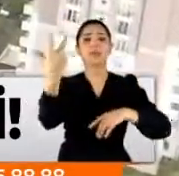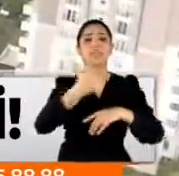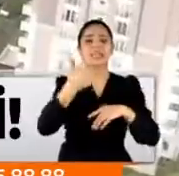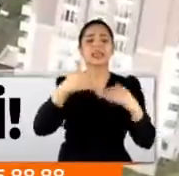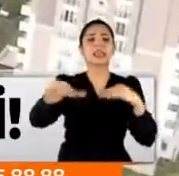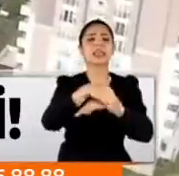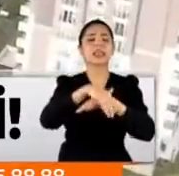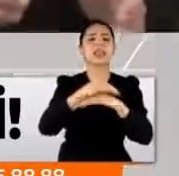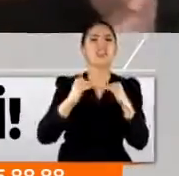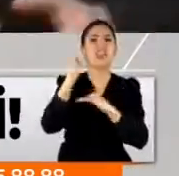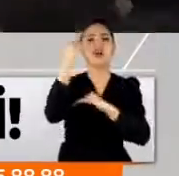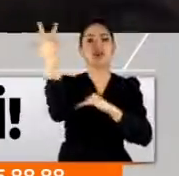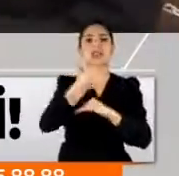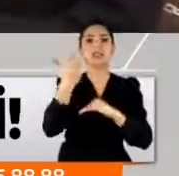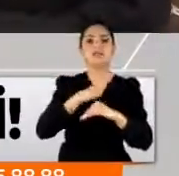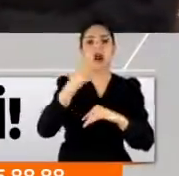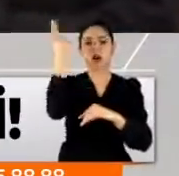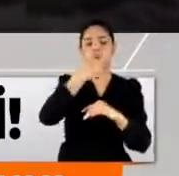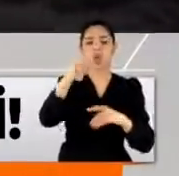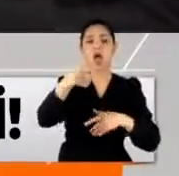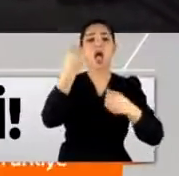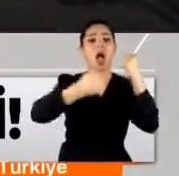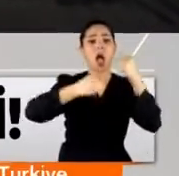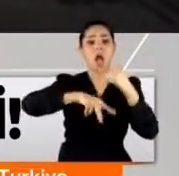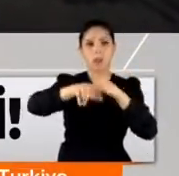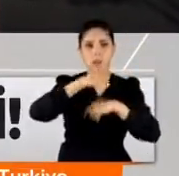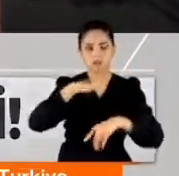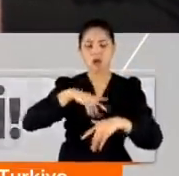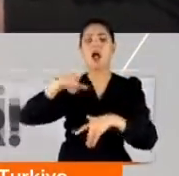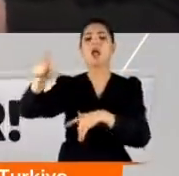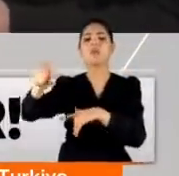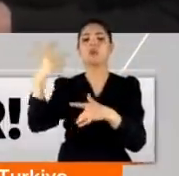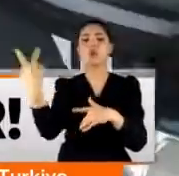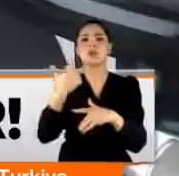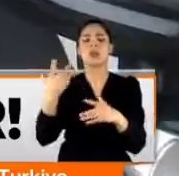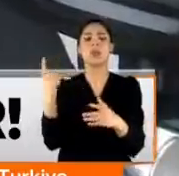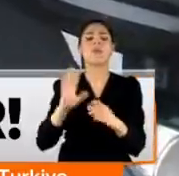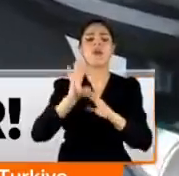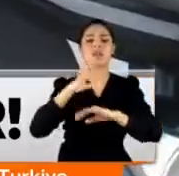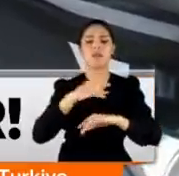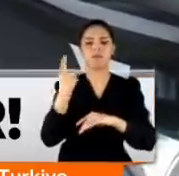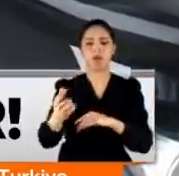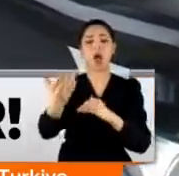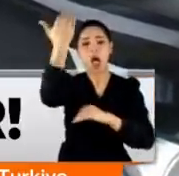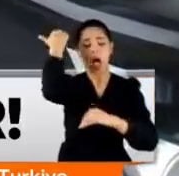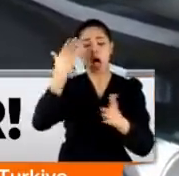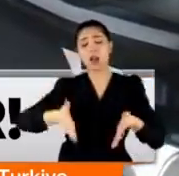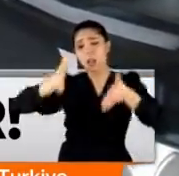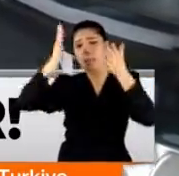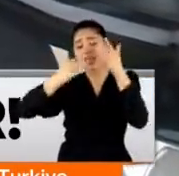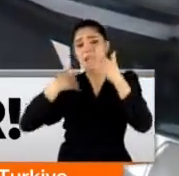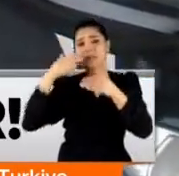aşmalarından şikayetçi. Şimdi sitenin araç yolu var, bisiklet yolu var. Orada hız sınırını aştılar. En arka bloklara gittiğimizde